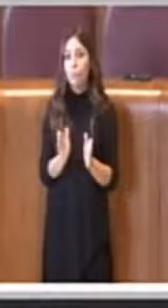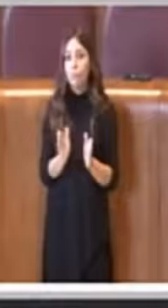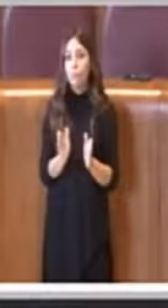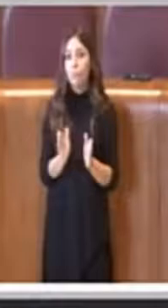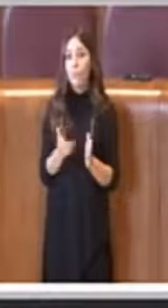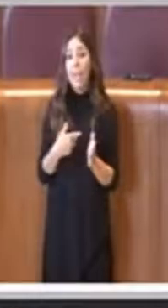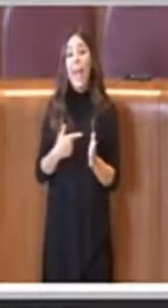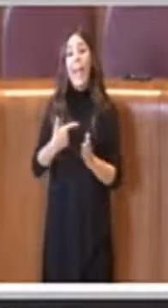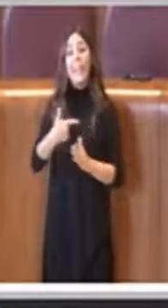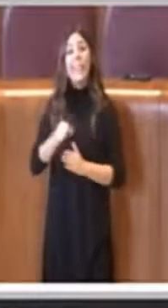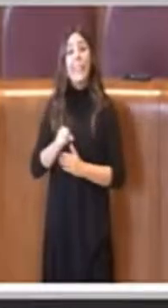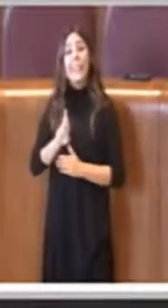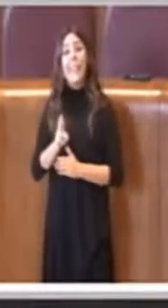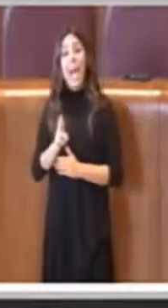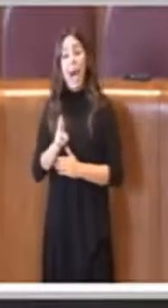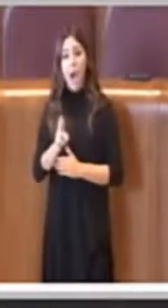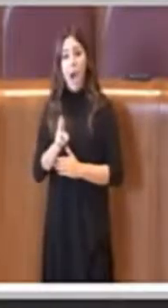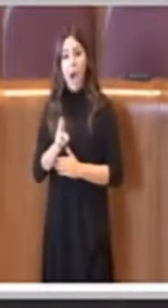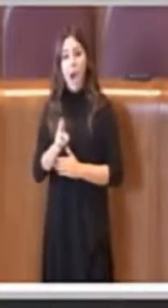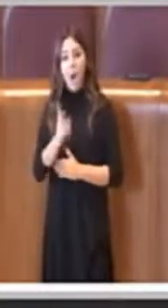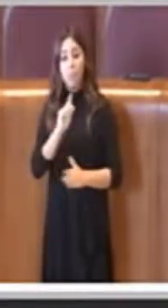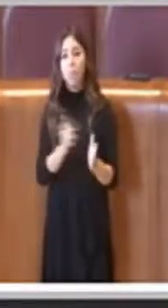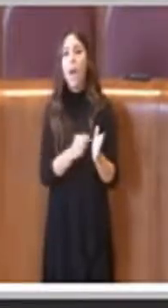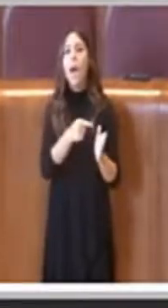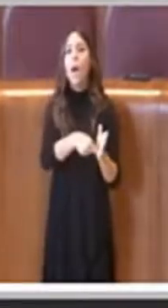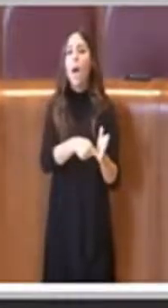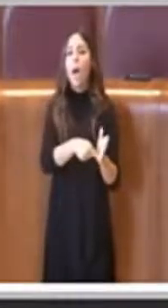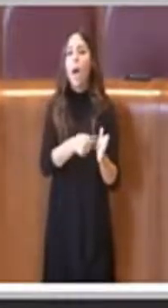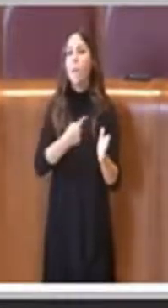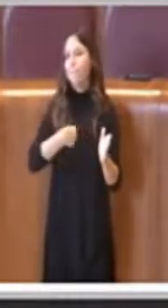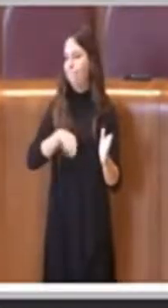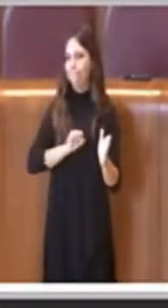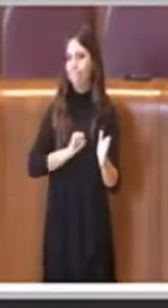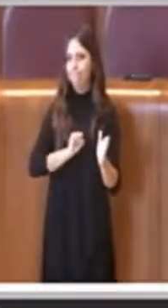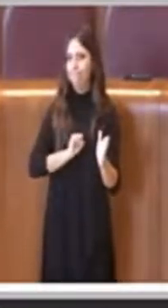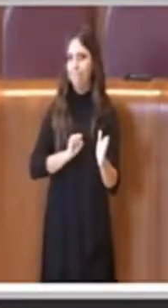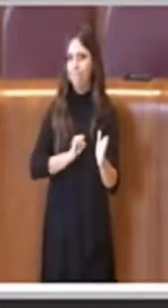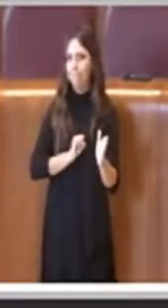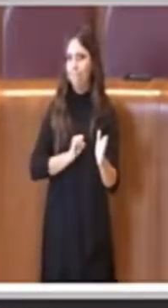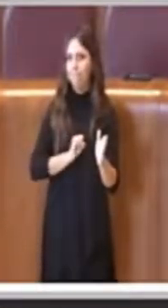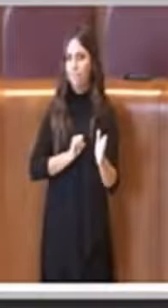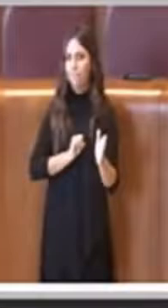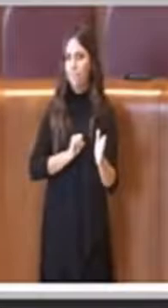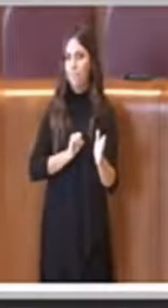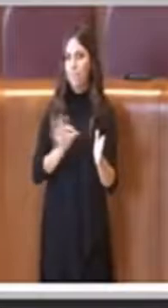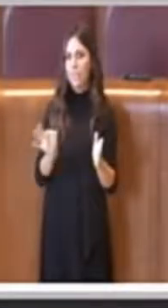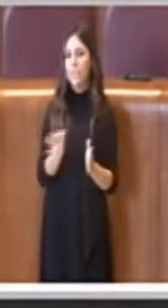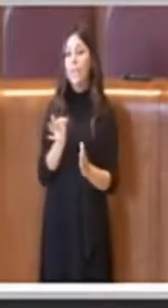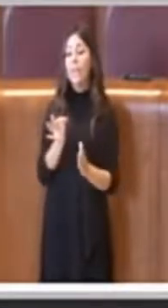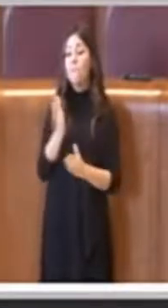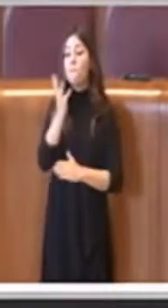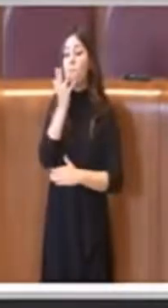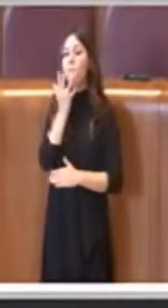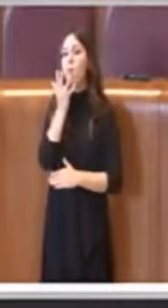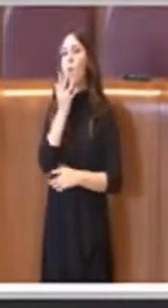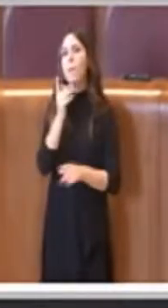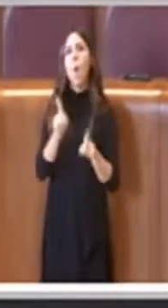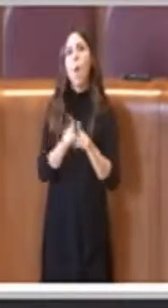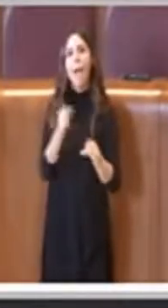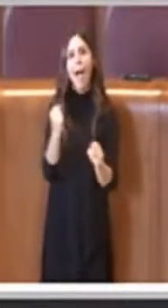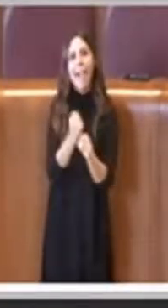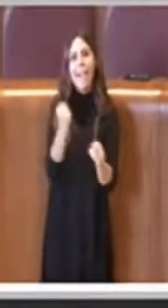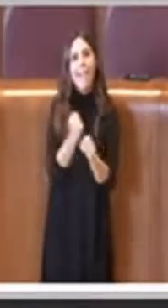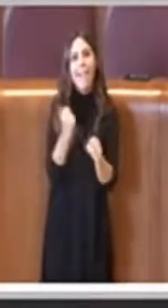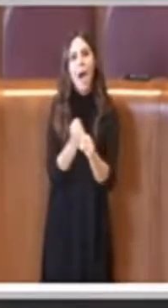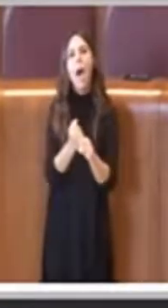al Tarra e io credo che comunque qui se vogliamo arrivare a una conclusione che